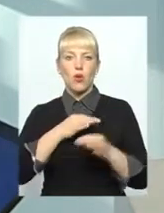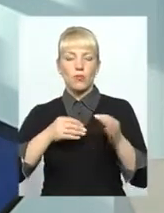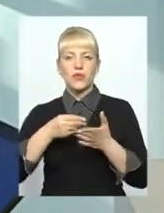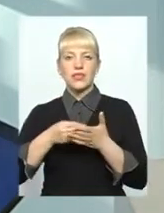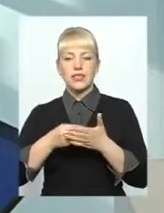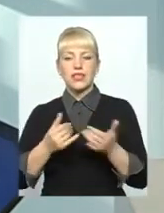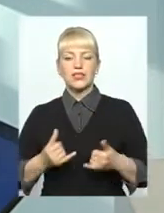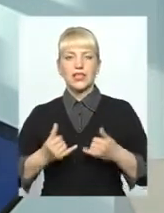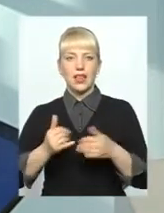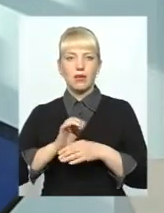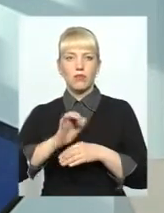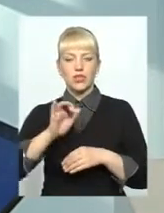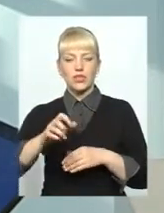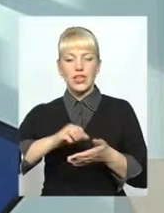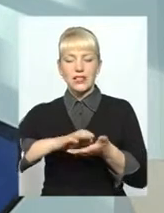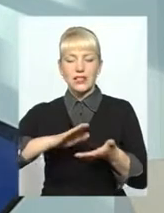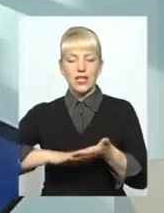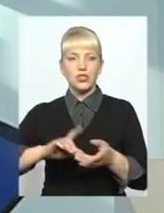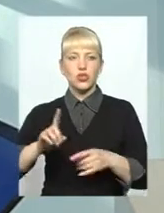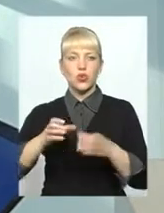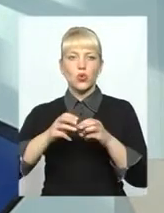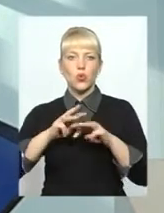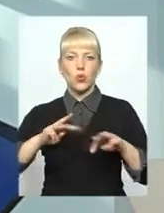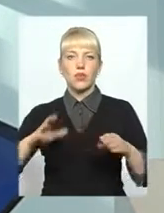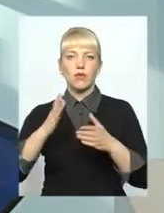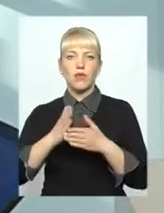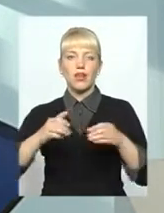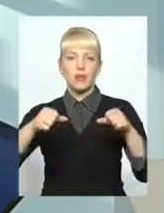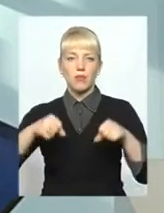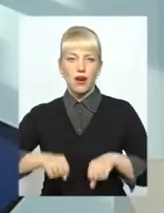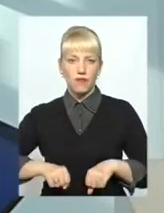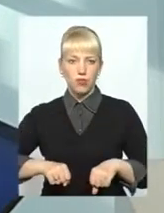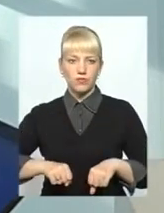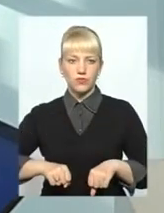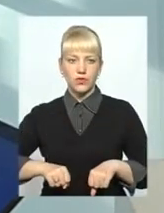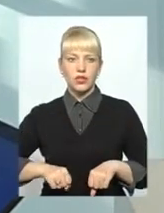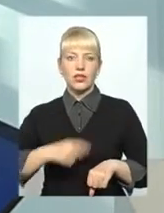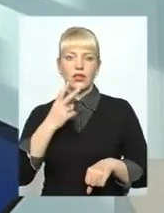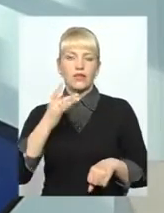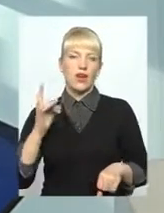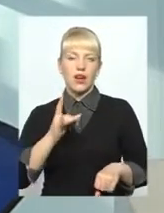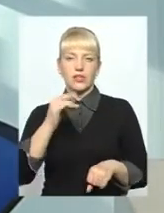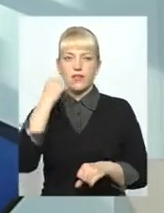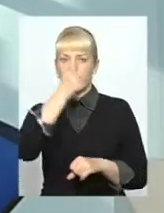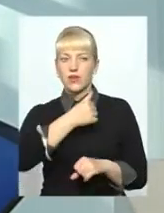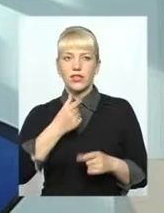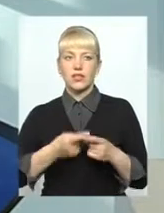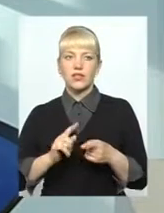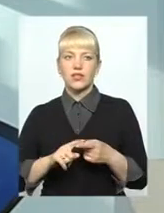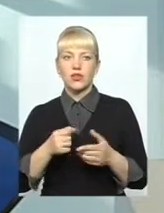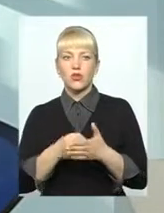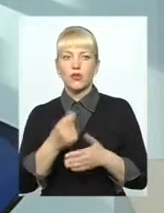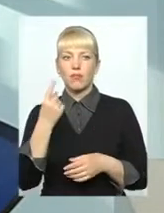постачальника, зазначено, що уряд має право два рази на рік. Це до